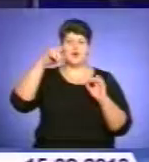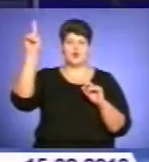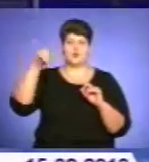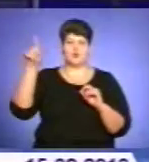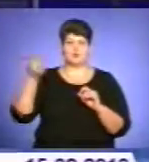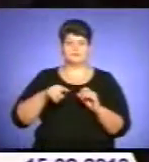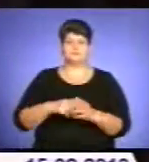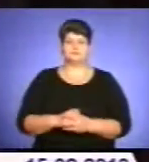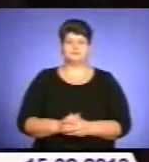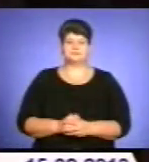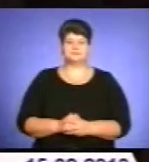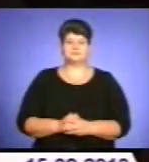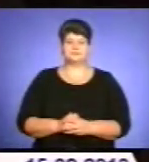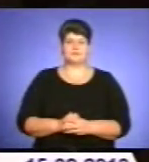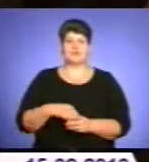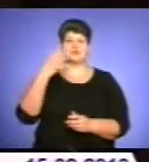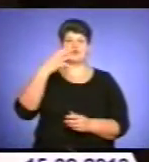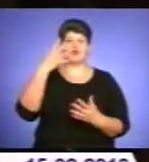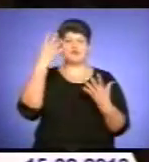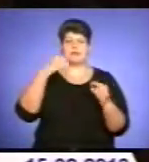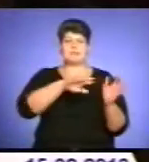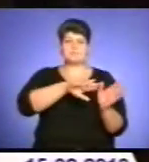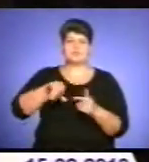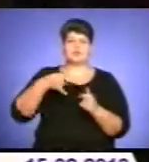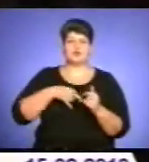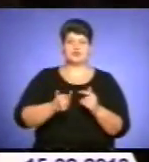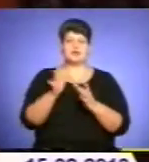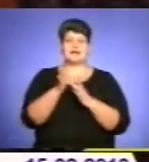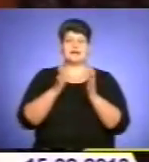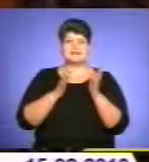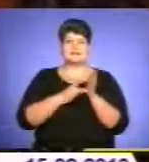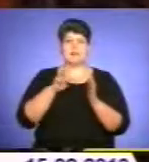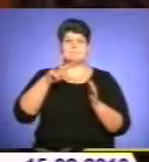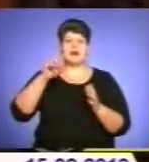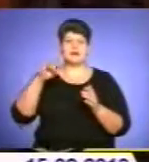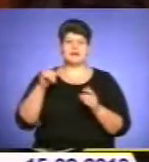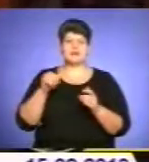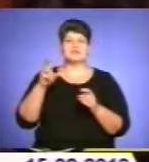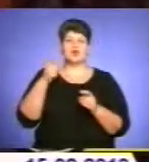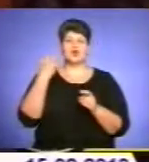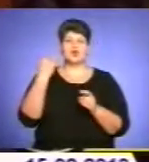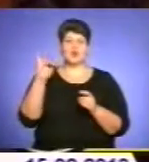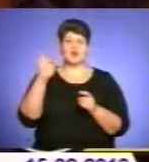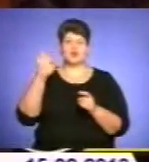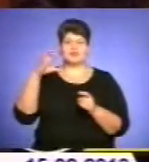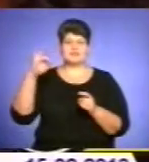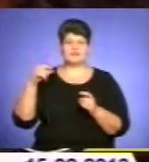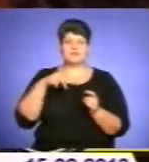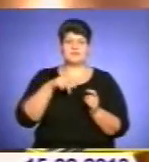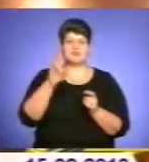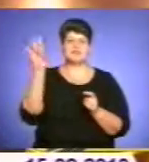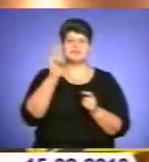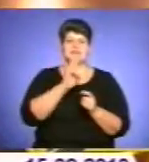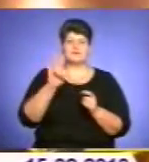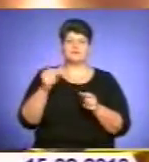Тернополя». На 40-й день після народження Христа Марія з Йосифом пішли до храму, аби здійснити обряд очищення.